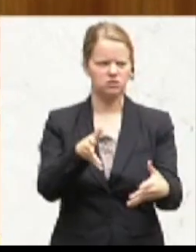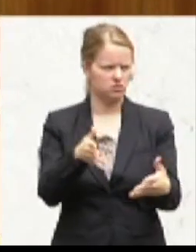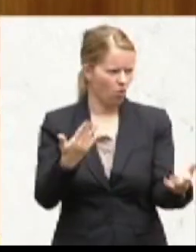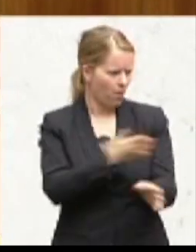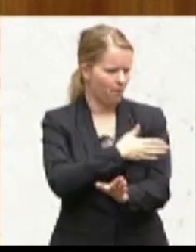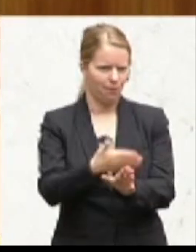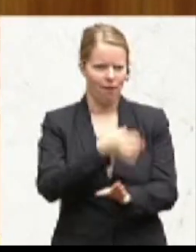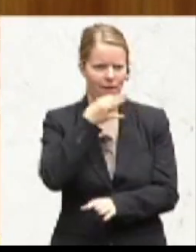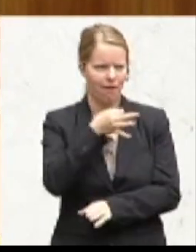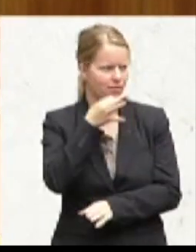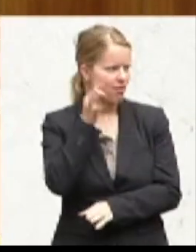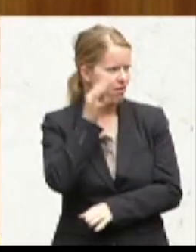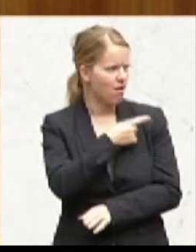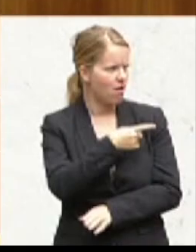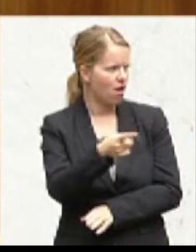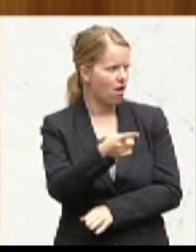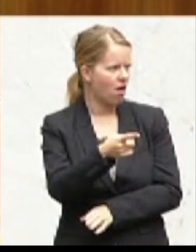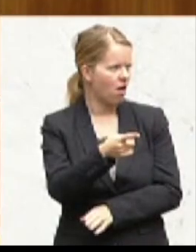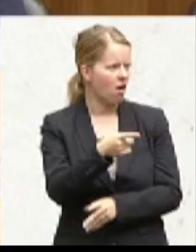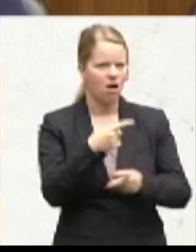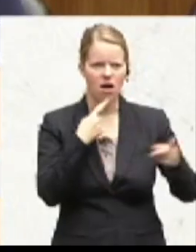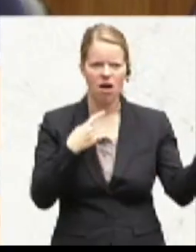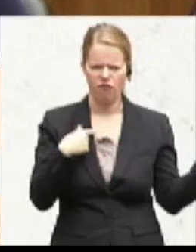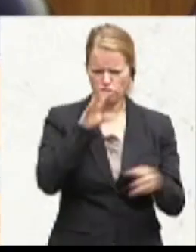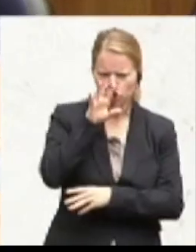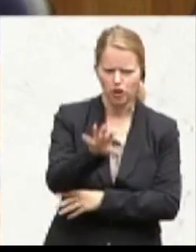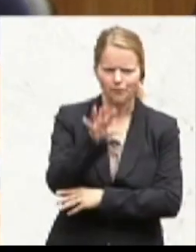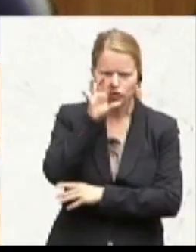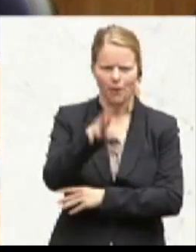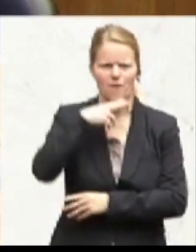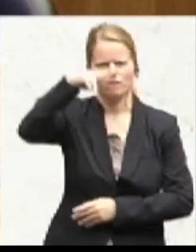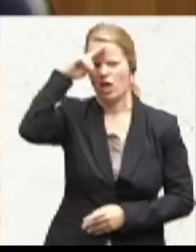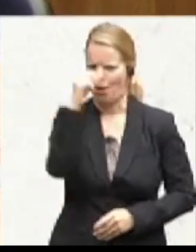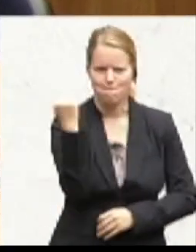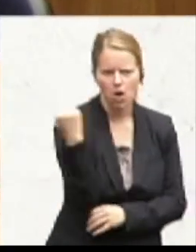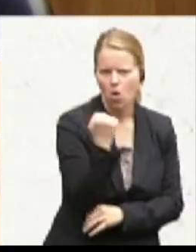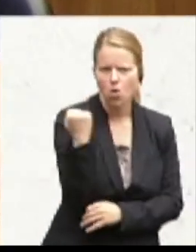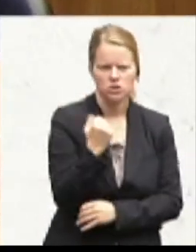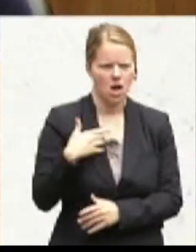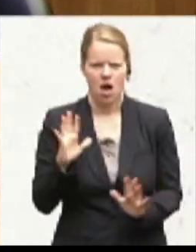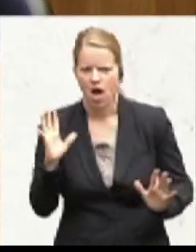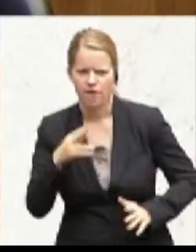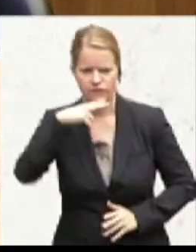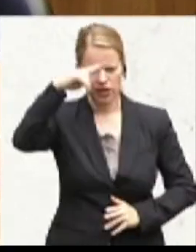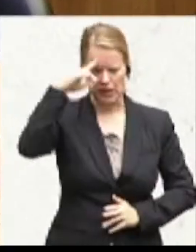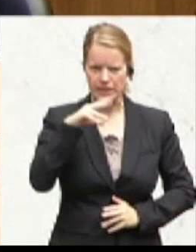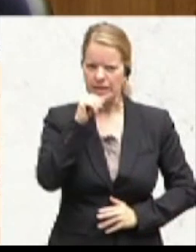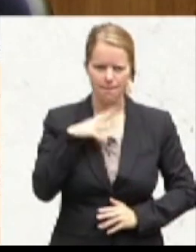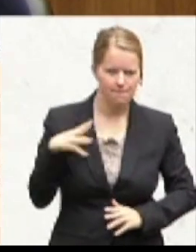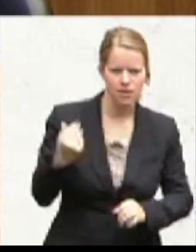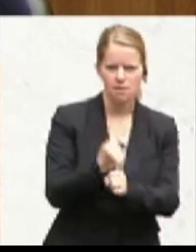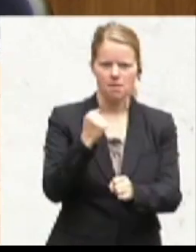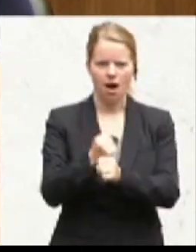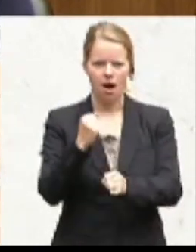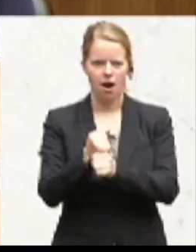nichts anderes zu tun haben, als hier zu schimpfen, wie böse die Väter nicht sind. Sie beteiligen sich an nichts und zahlen tun so quasi